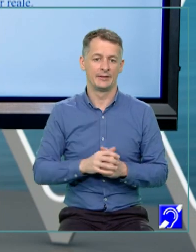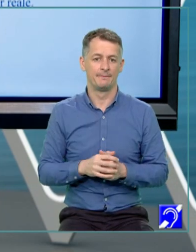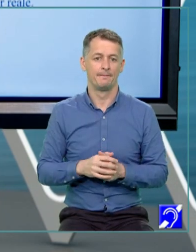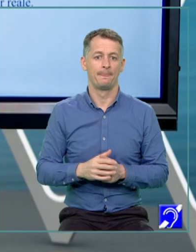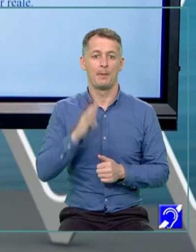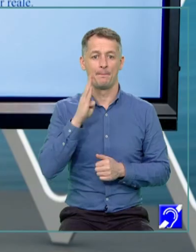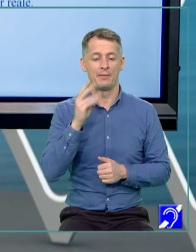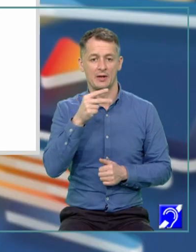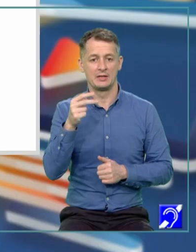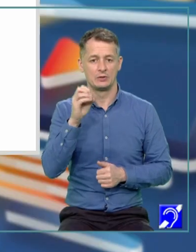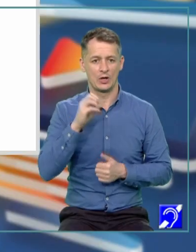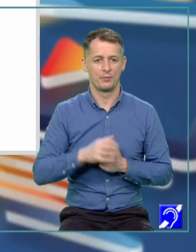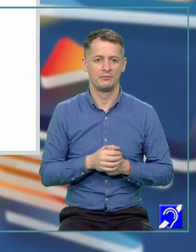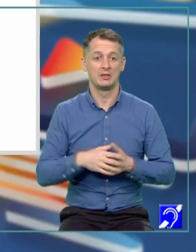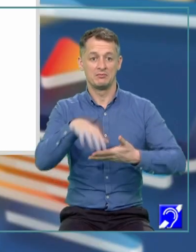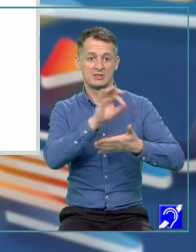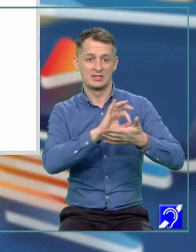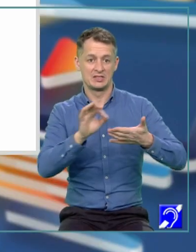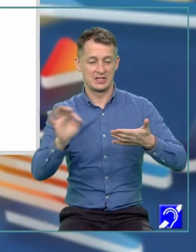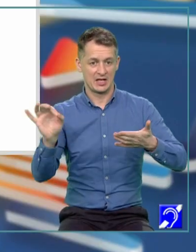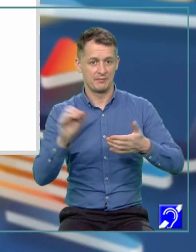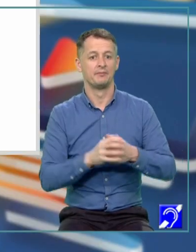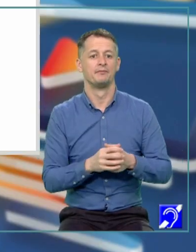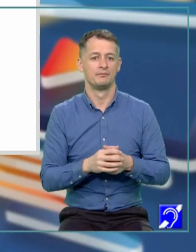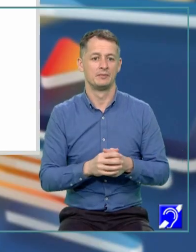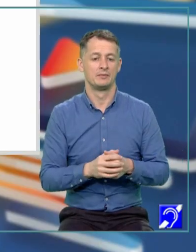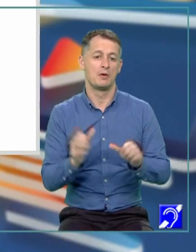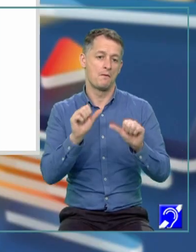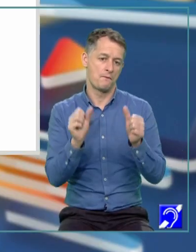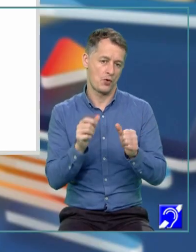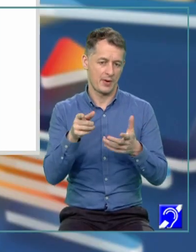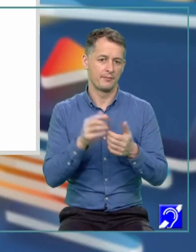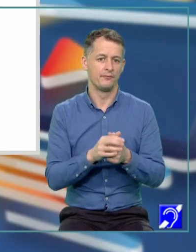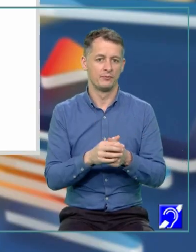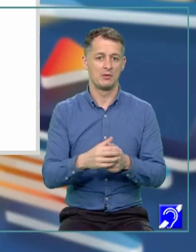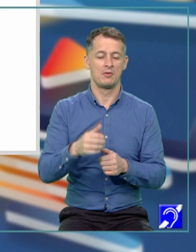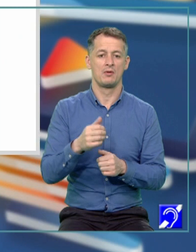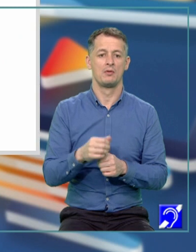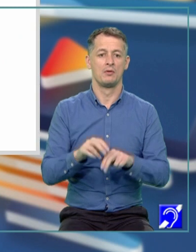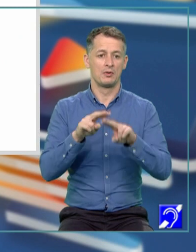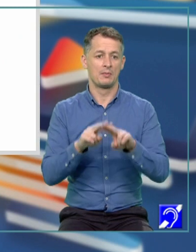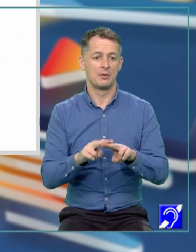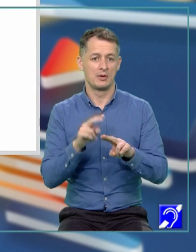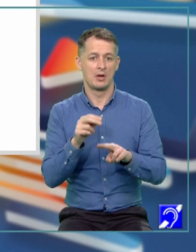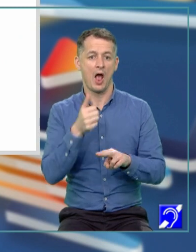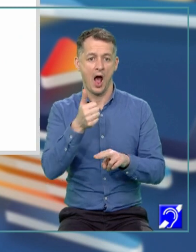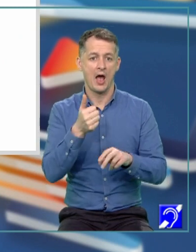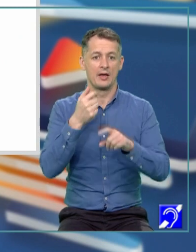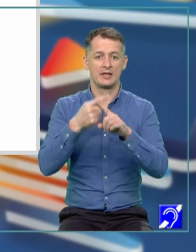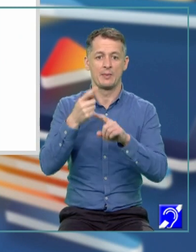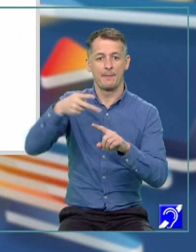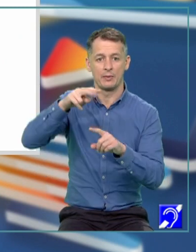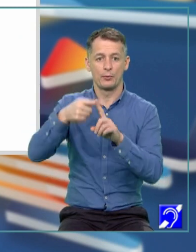egal cu 0. Scriem forma particulară obținută, vom rămâne doar cu AX pătrat